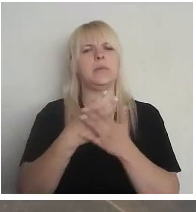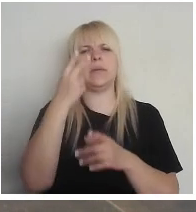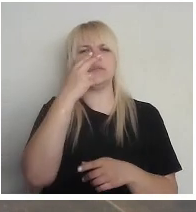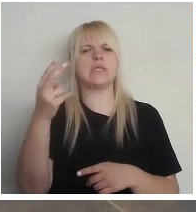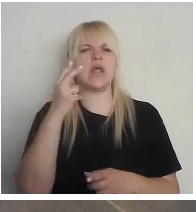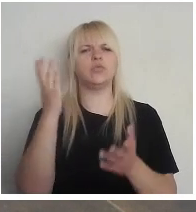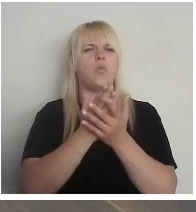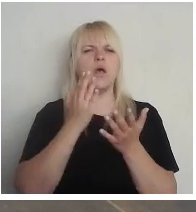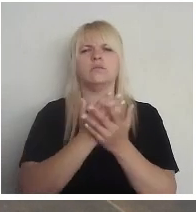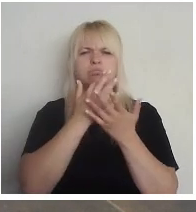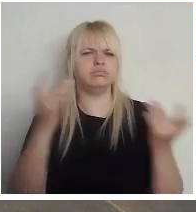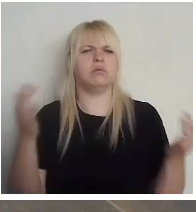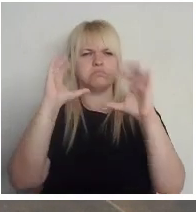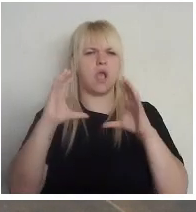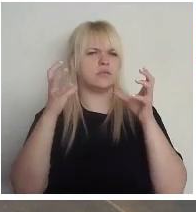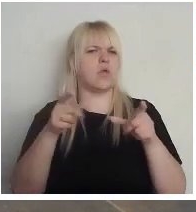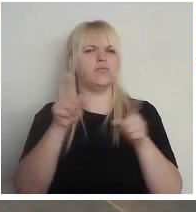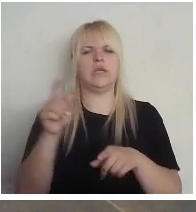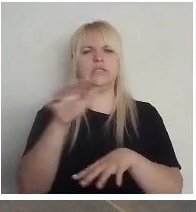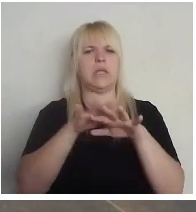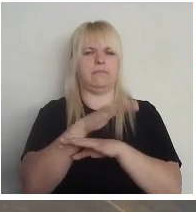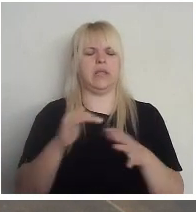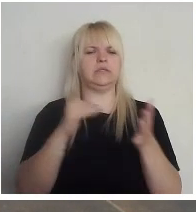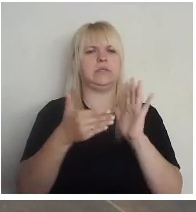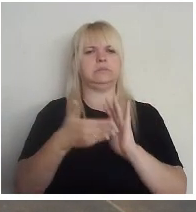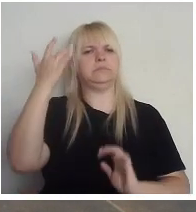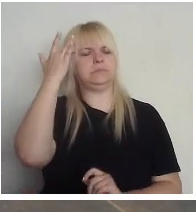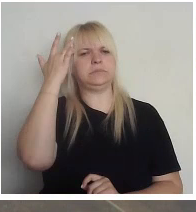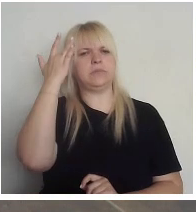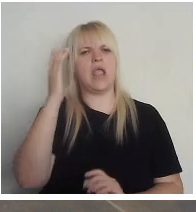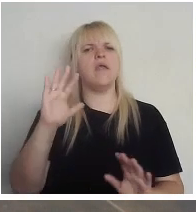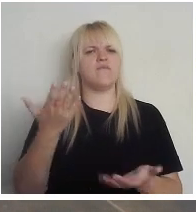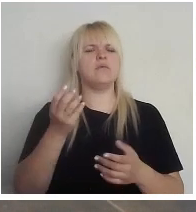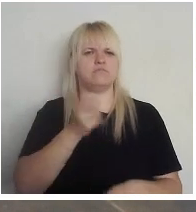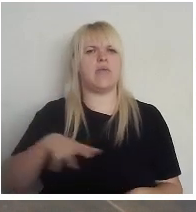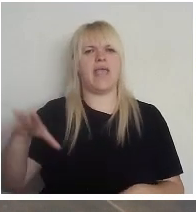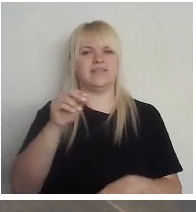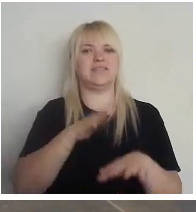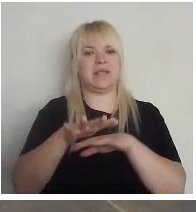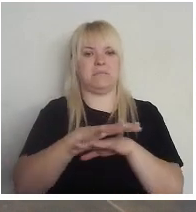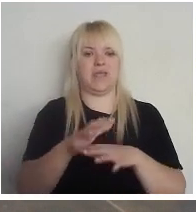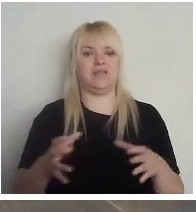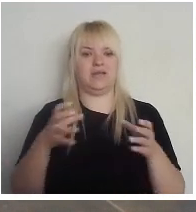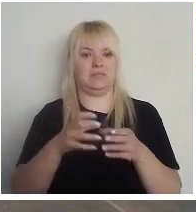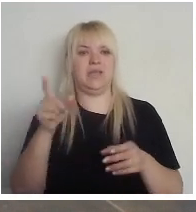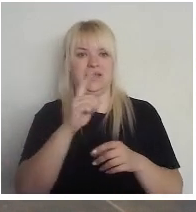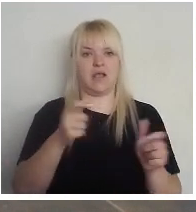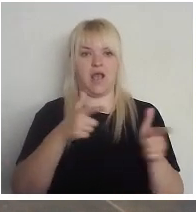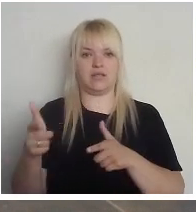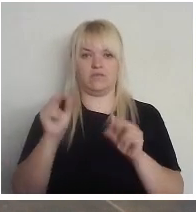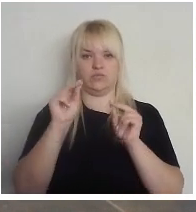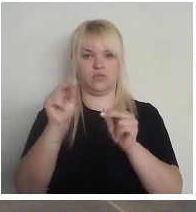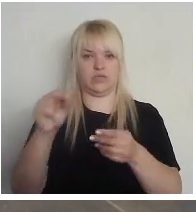pasaulē, un arī sabiedrības nostāji, vai mēs kā sabiedrība esam gatavi uzticēties elektroniskajas